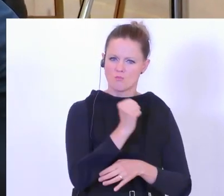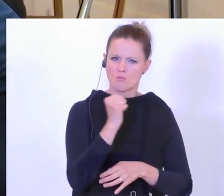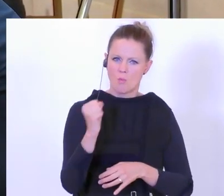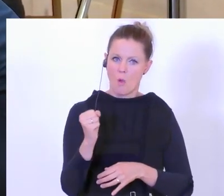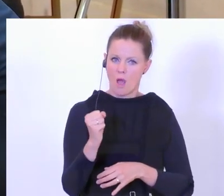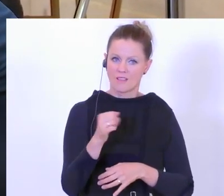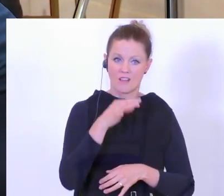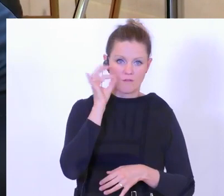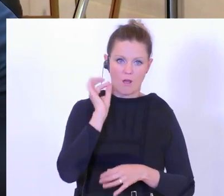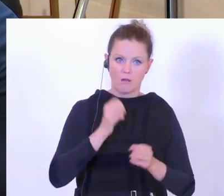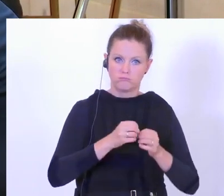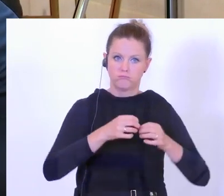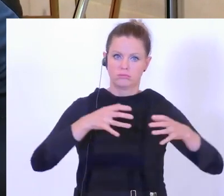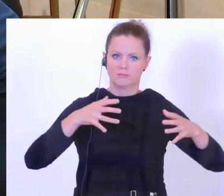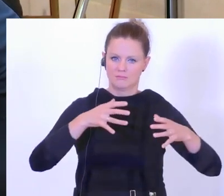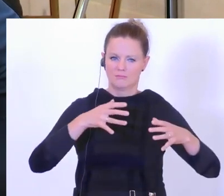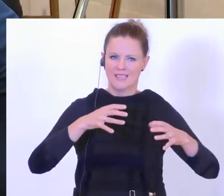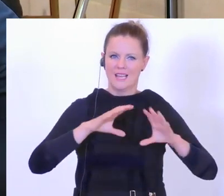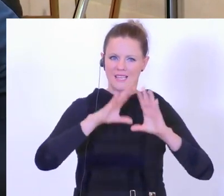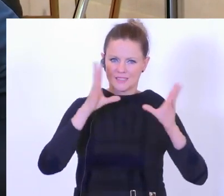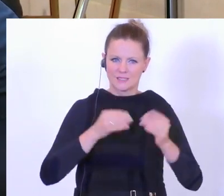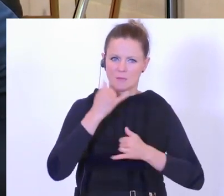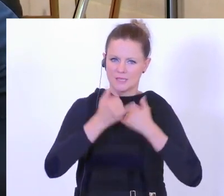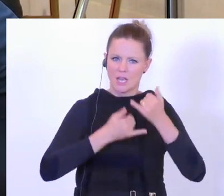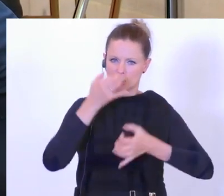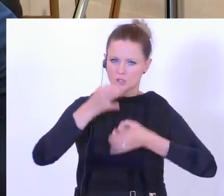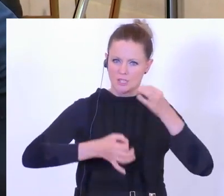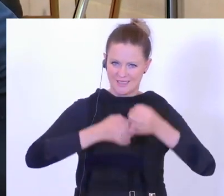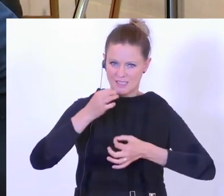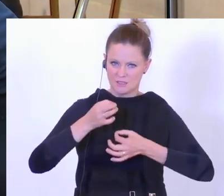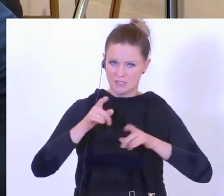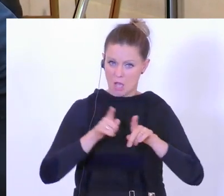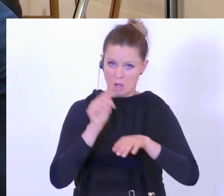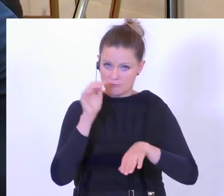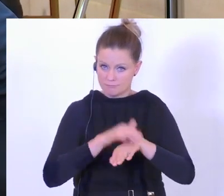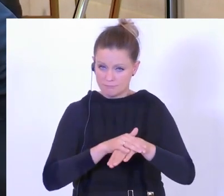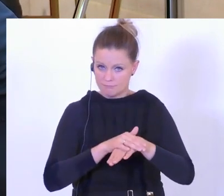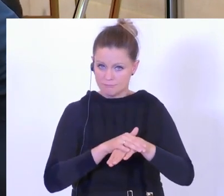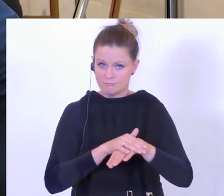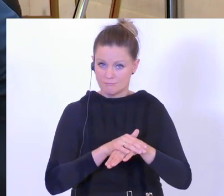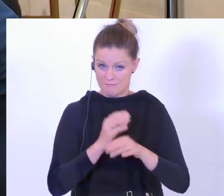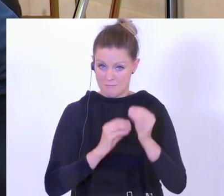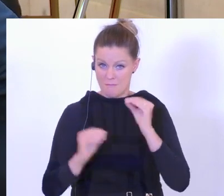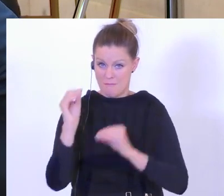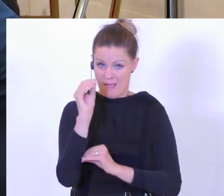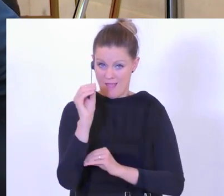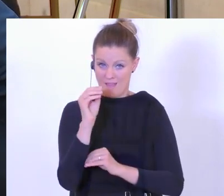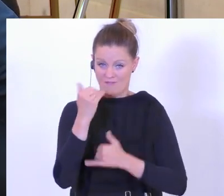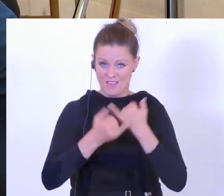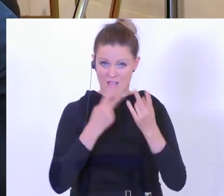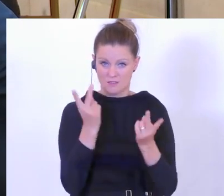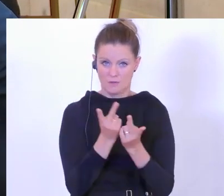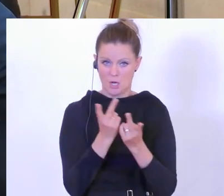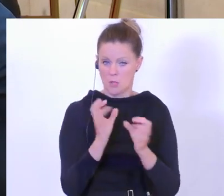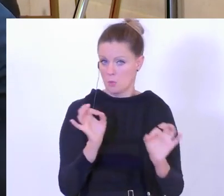Frauen. Gibt es da in der Gesamtjahresstatistik, dann wurde das auch bemerkt, dass die gestiegen sind im Jahresvergleich